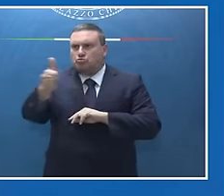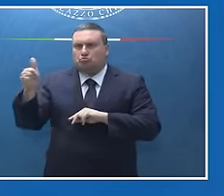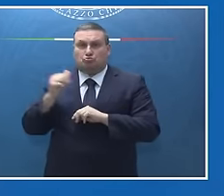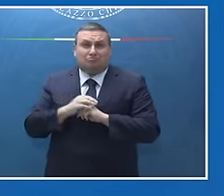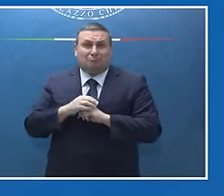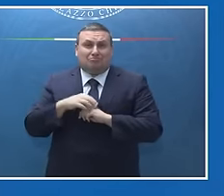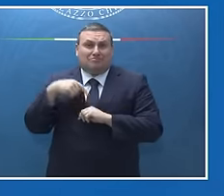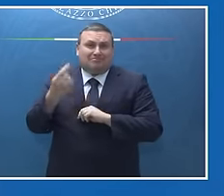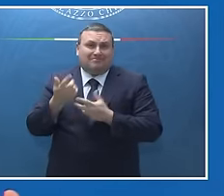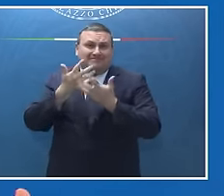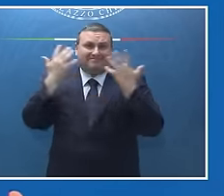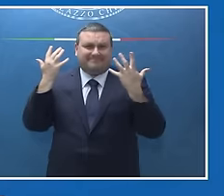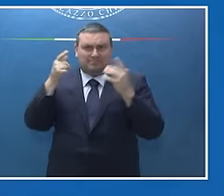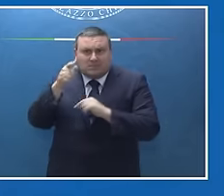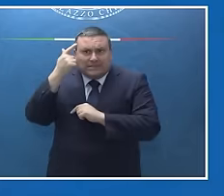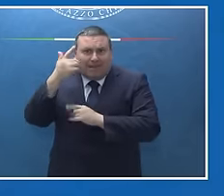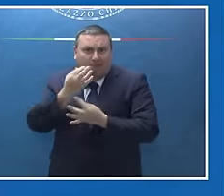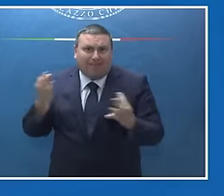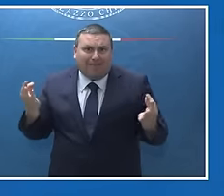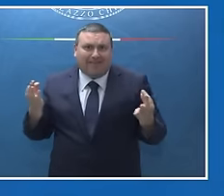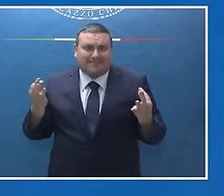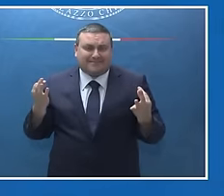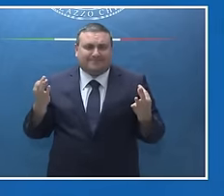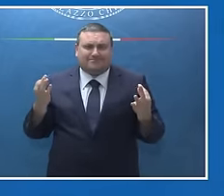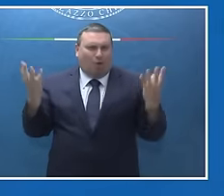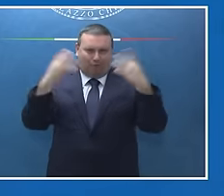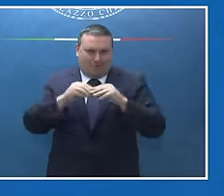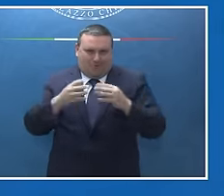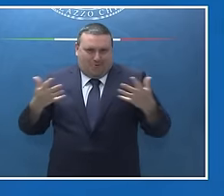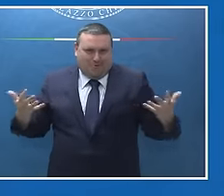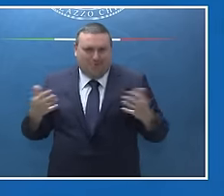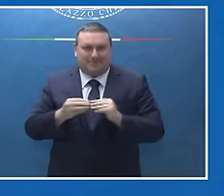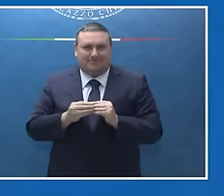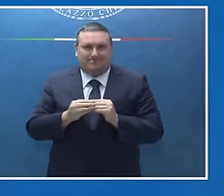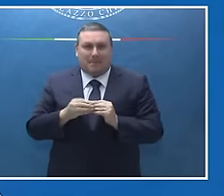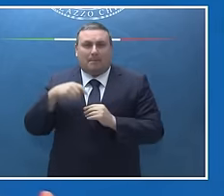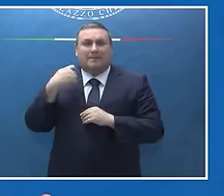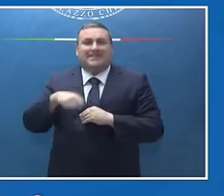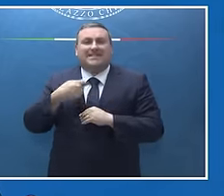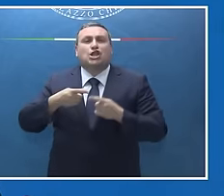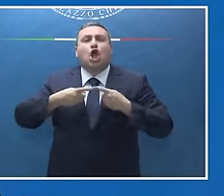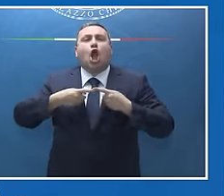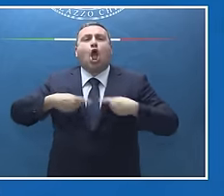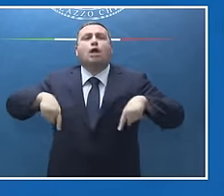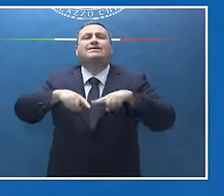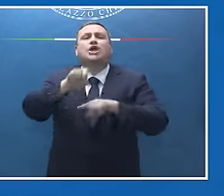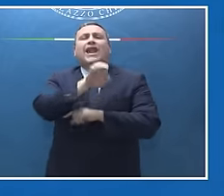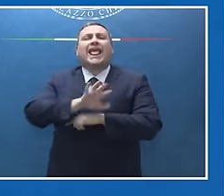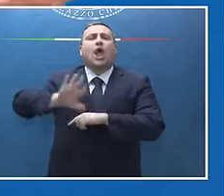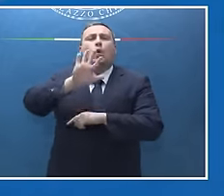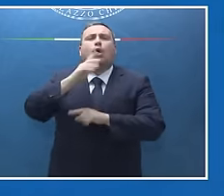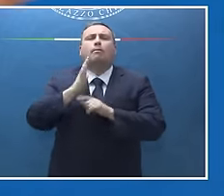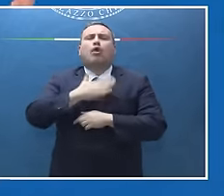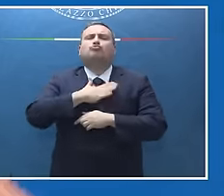sa anche come funziona, tendenzialmente, diciamo la proposta sulla presidenza della Commissione europea è una proposta che spetta al Partito Popolare